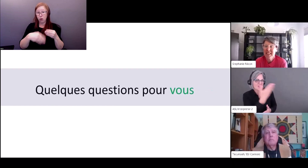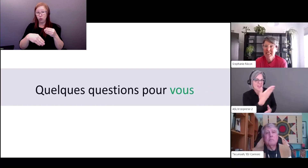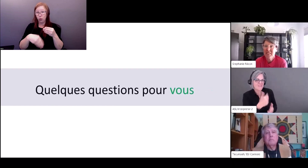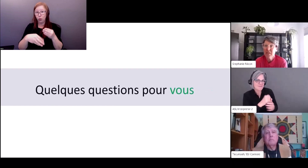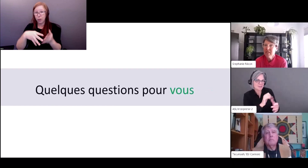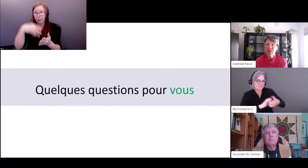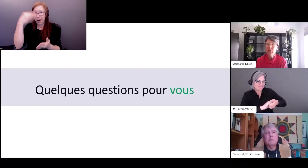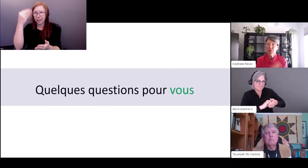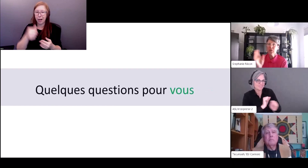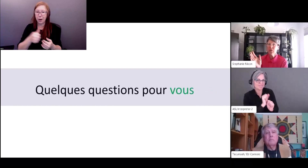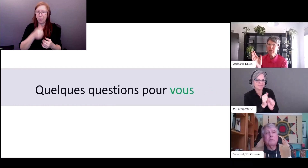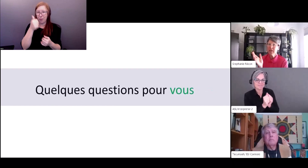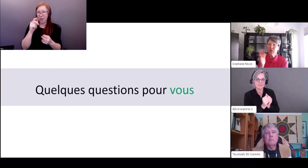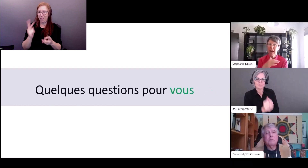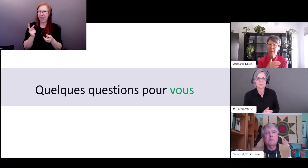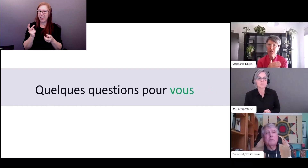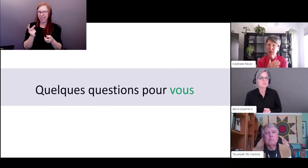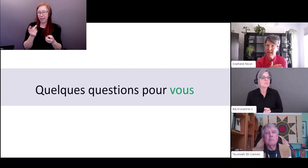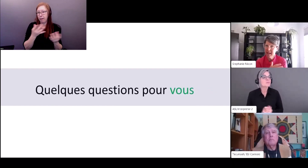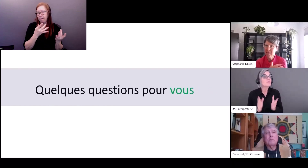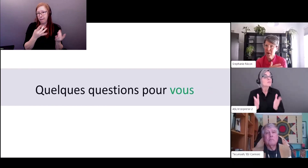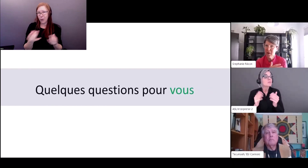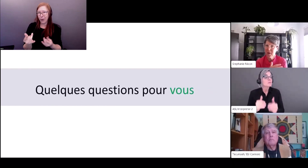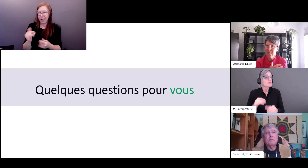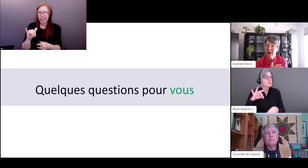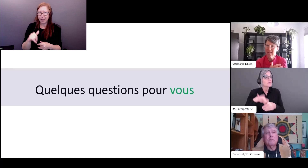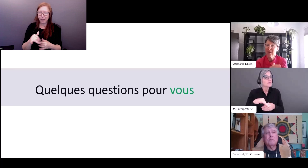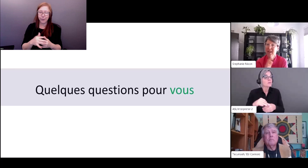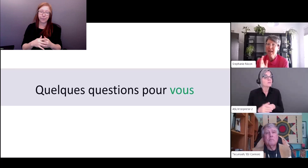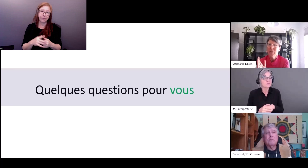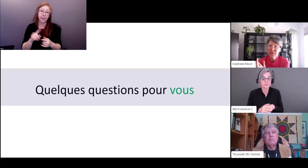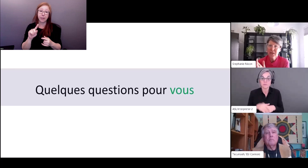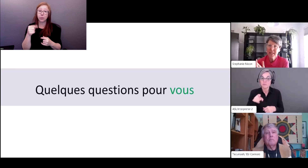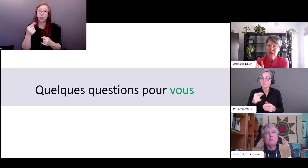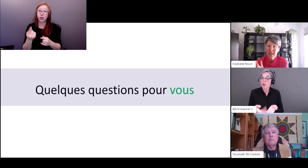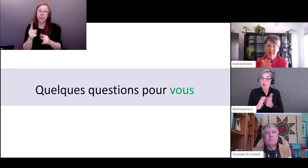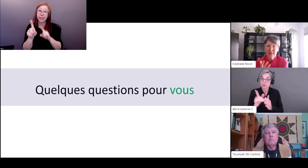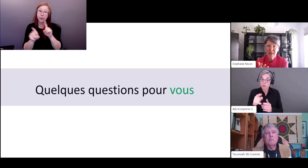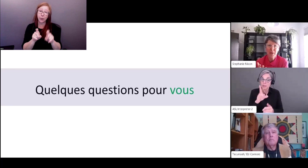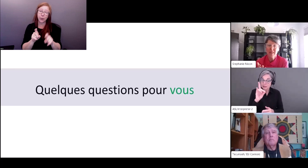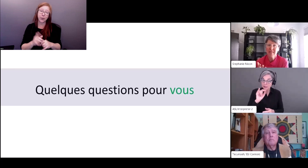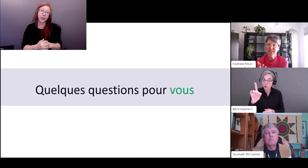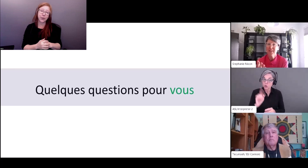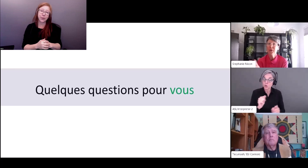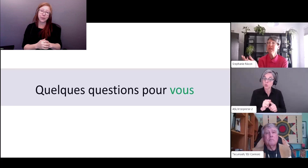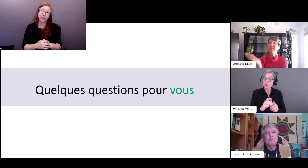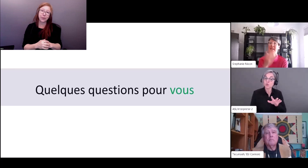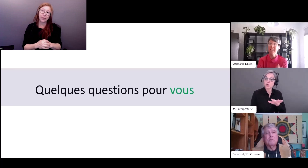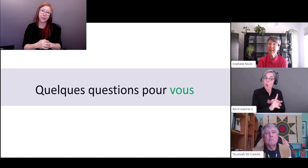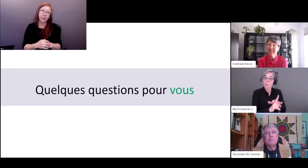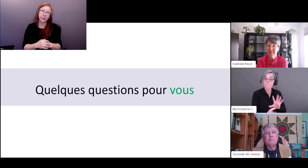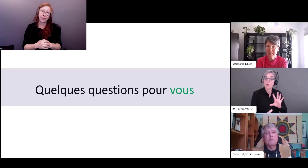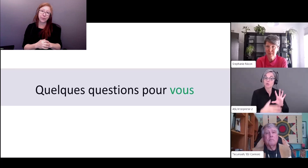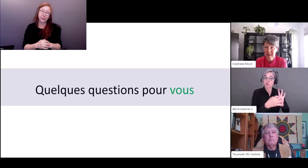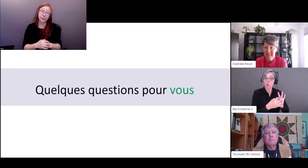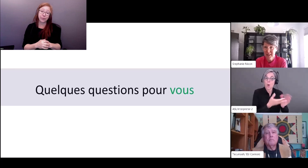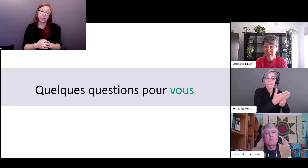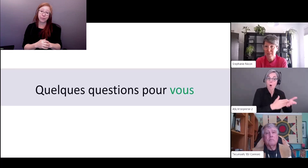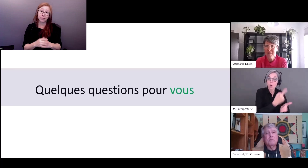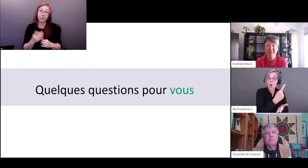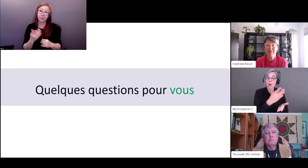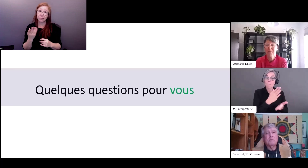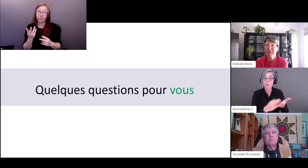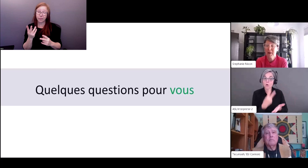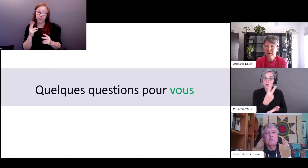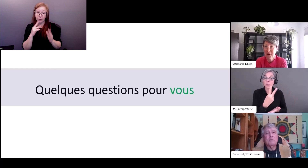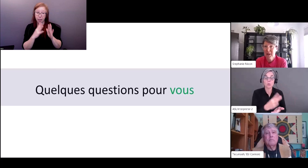le travail d'équipe donc ce sondage vous dit si vous avez assisté ou